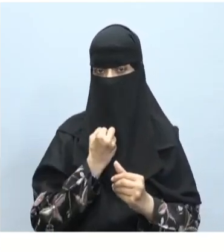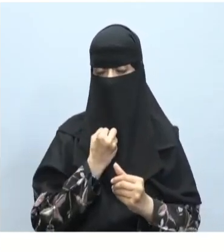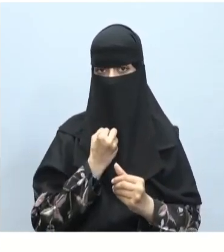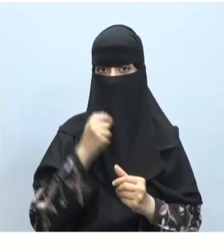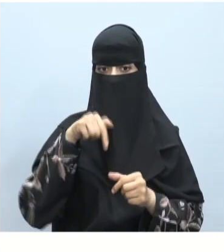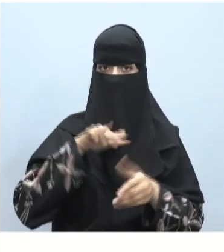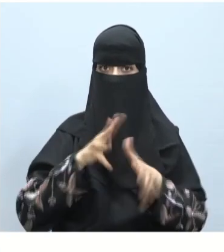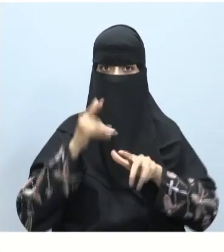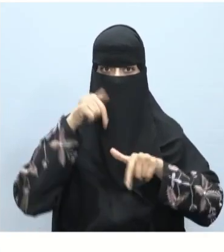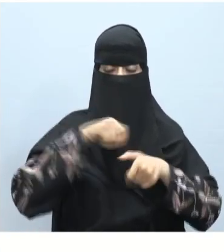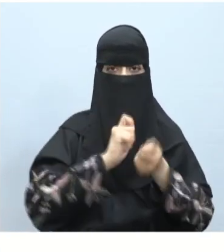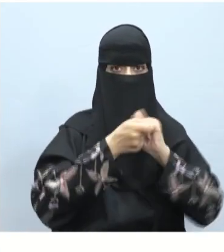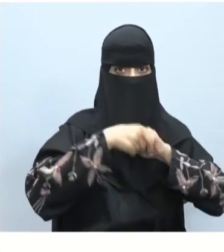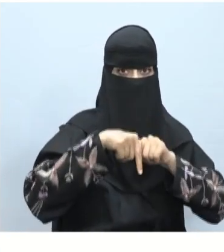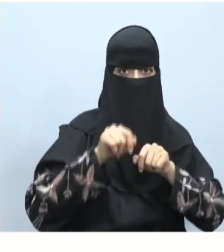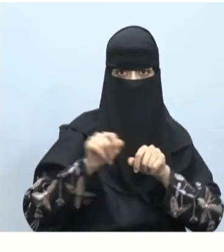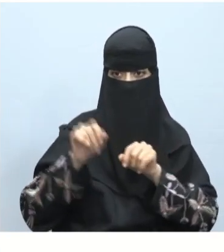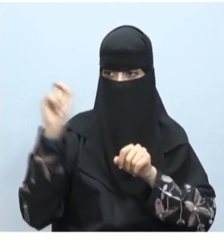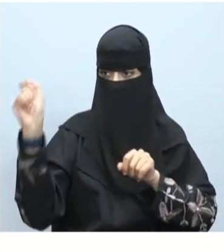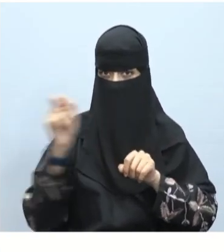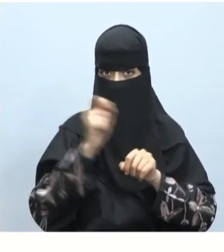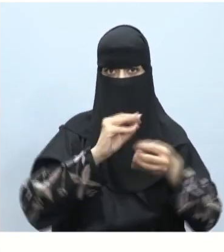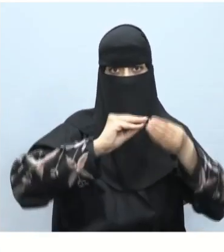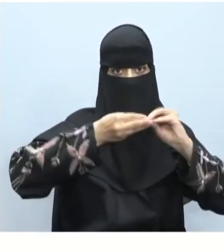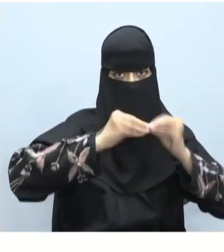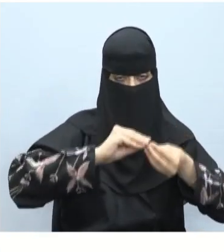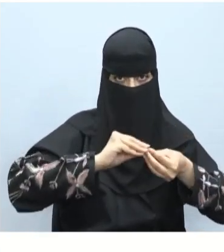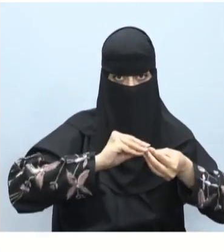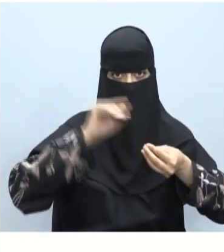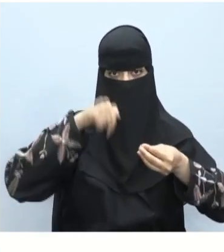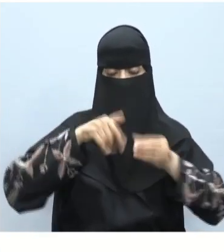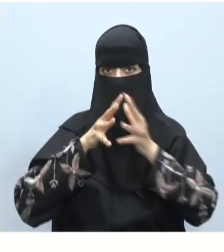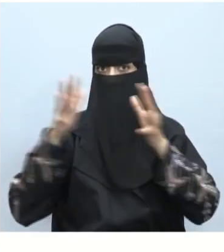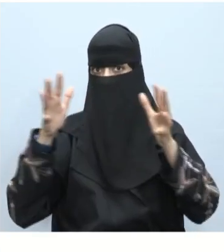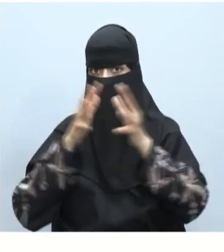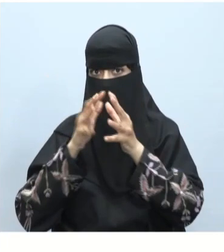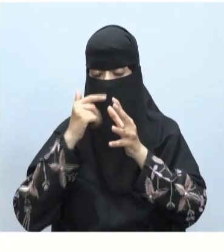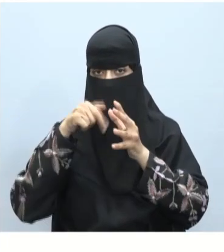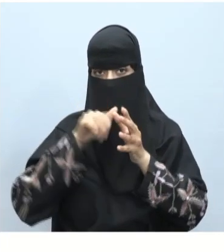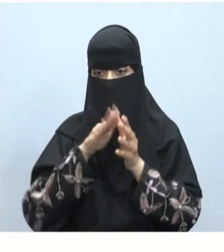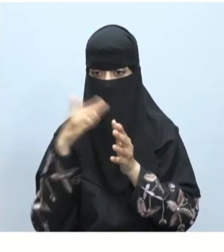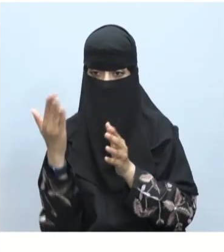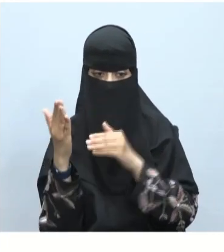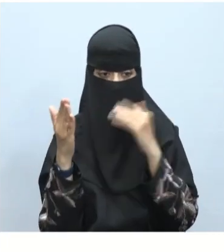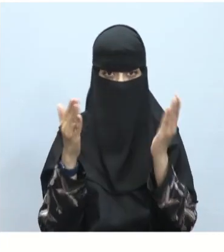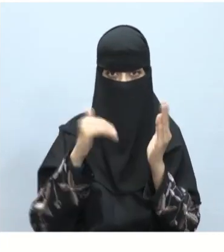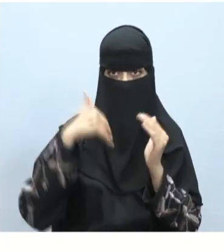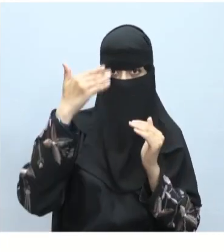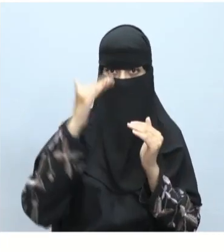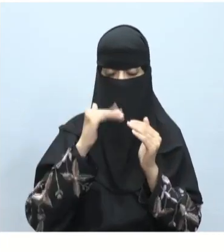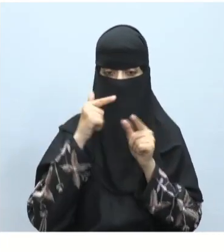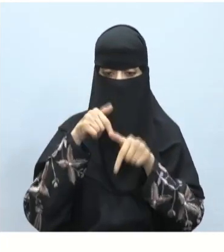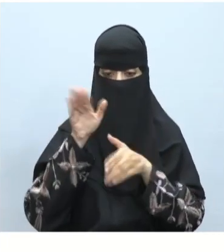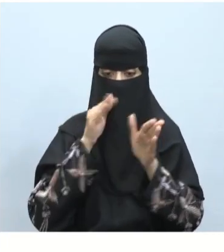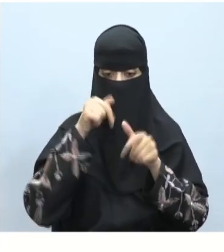بما فيها تغيير الخط واللون والحجم ومحاذاة النص بالإضافة إلى تعين